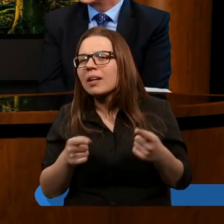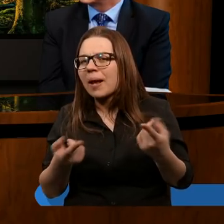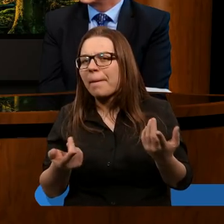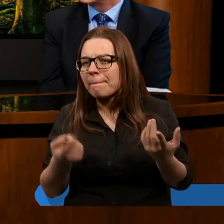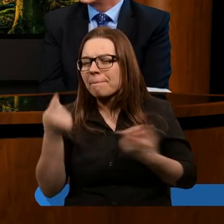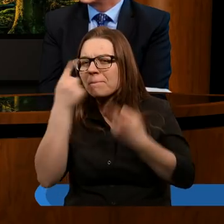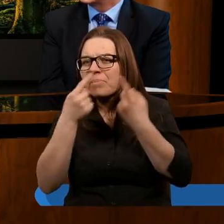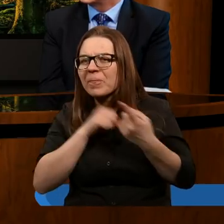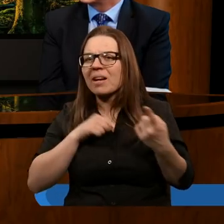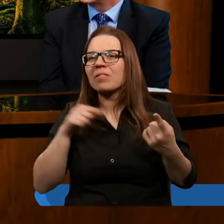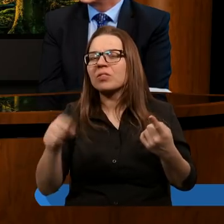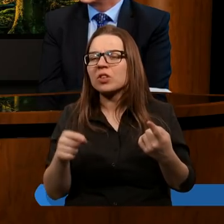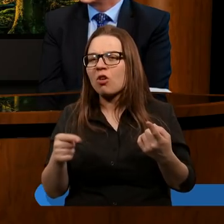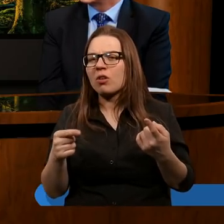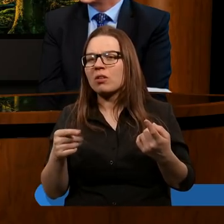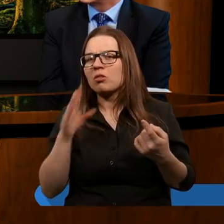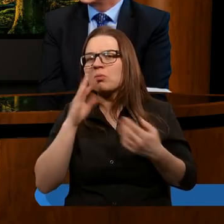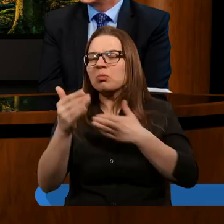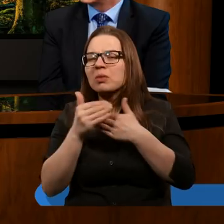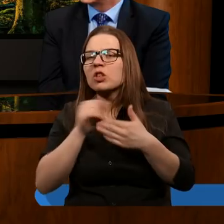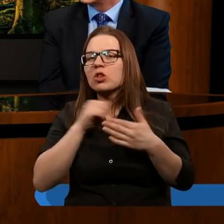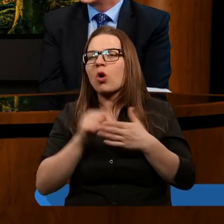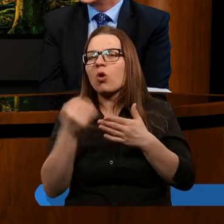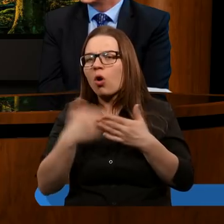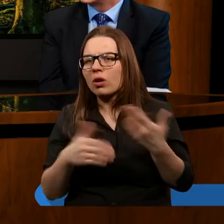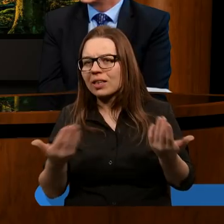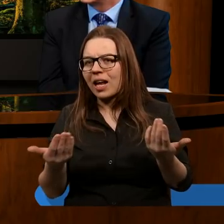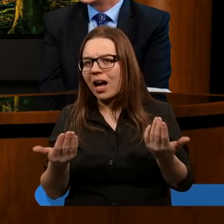A zastanawiają się, ich serca zbliżają się do Boga.